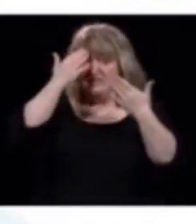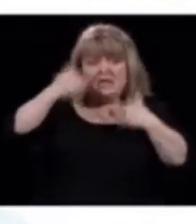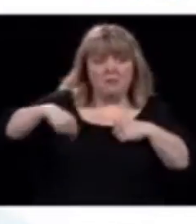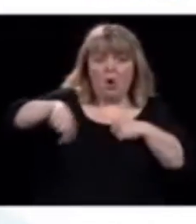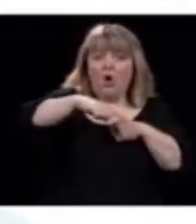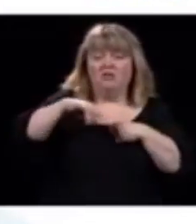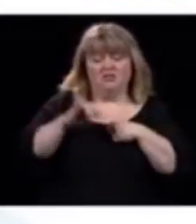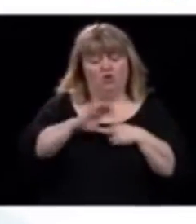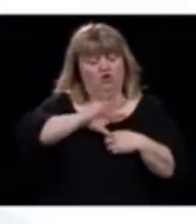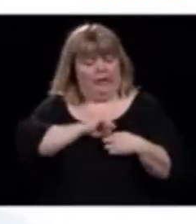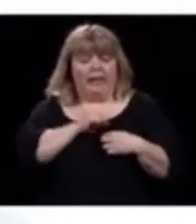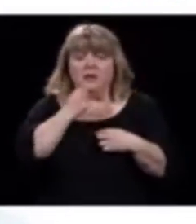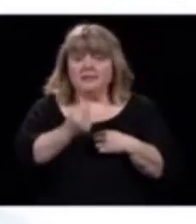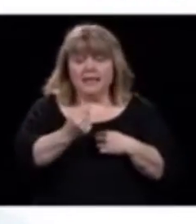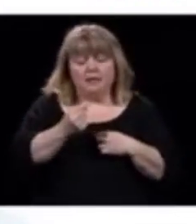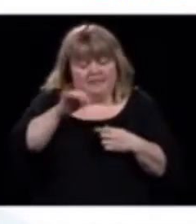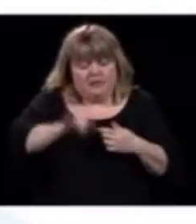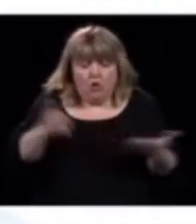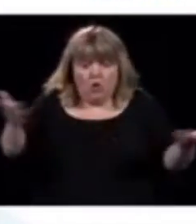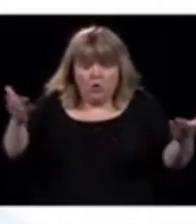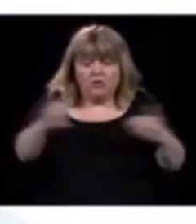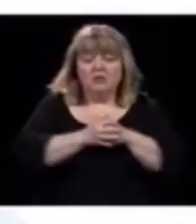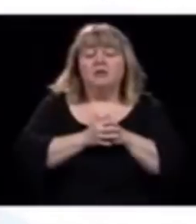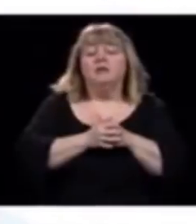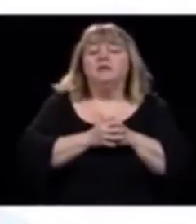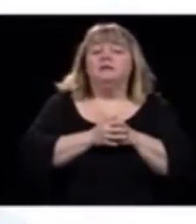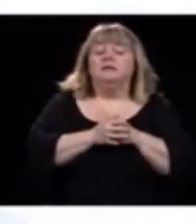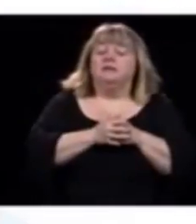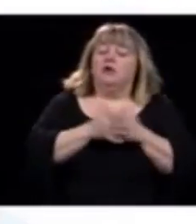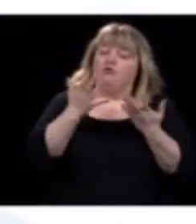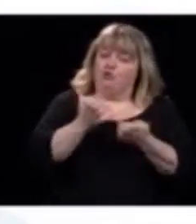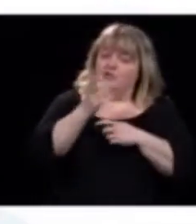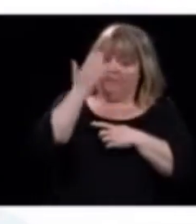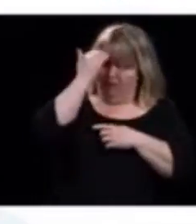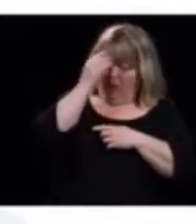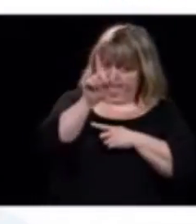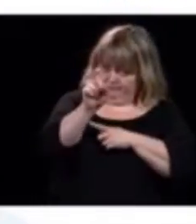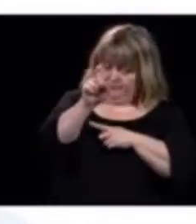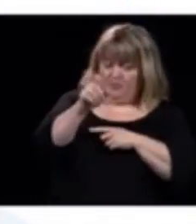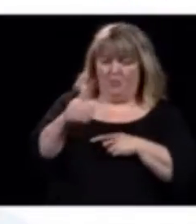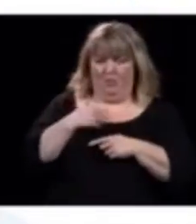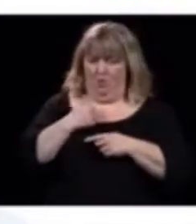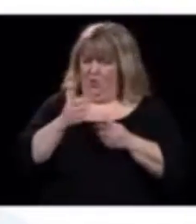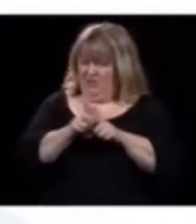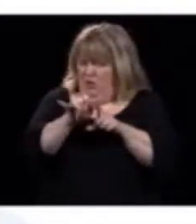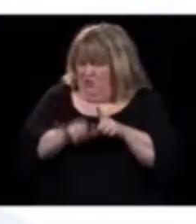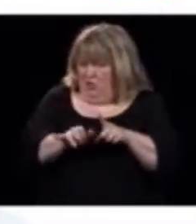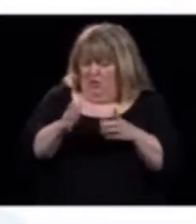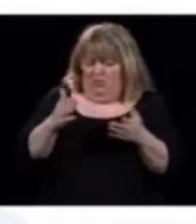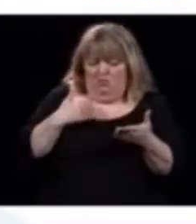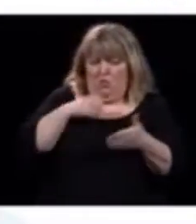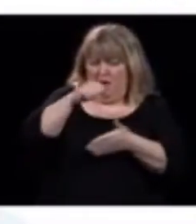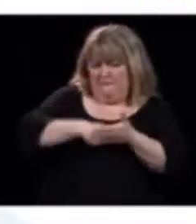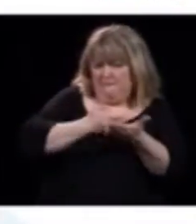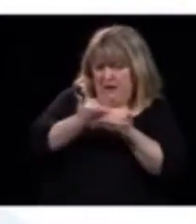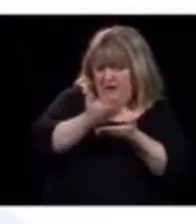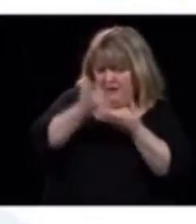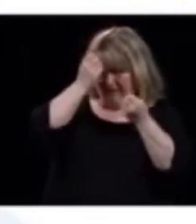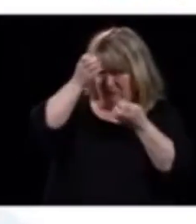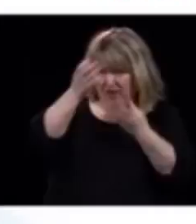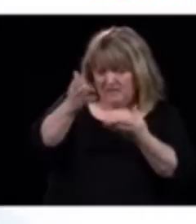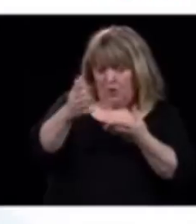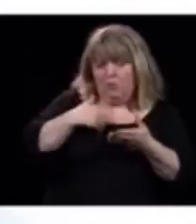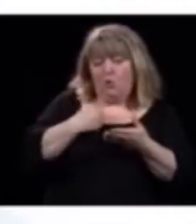réalité. Bon, est-ce que… J'aimerais savoir, d'une part, pourquoi cette situation-là, qui perdure depuis plusieurs jours, puis